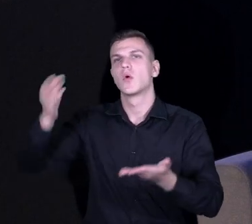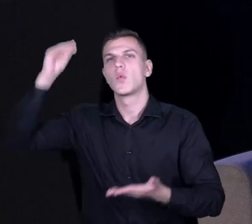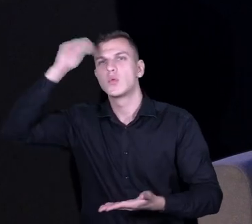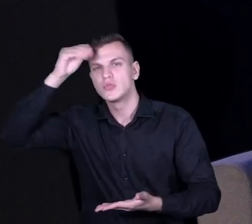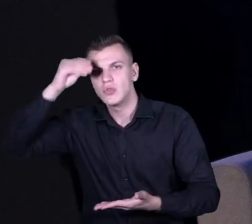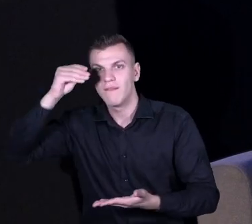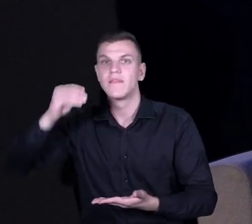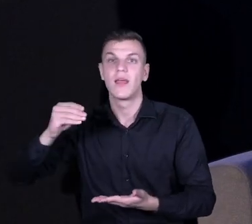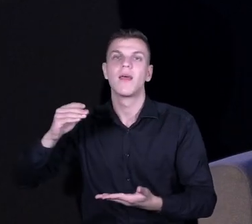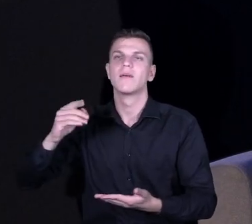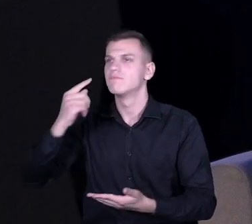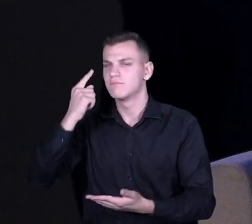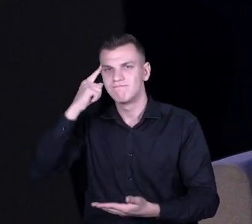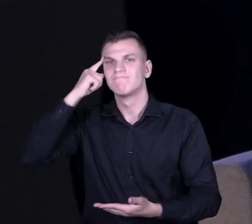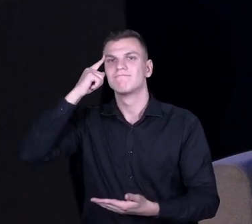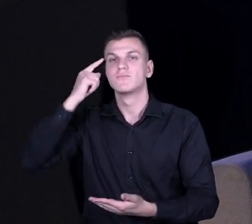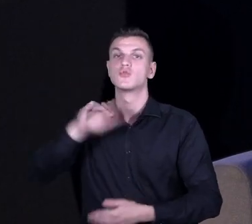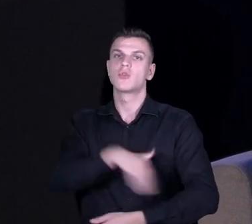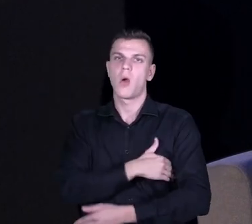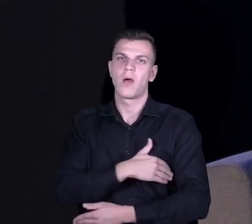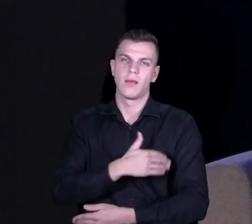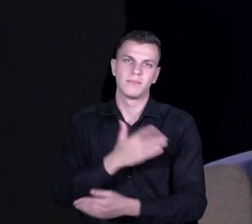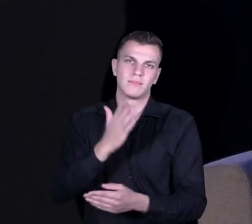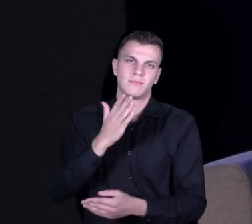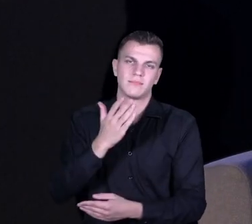szkolne. Więc o tych dwóch elementach chcieliśmy porozmawiać.